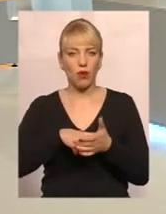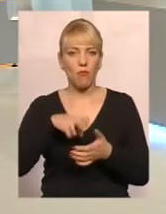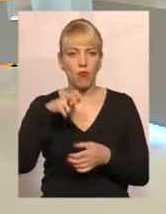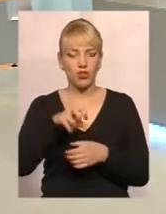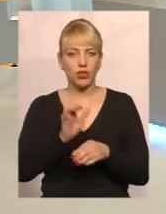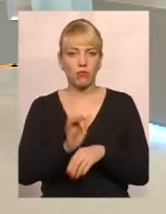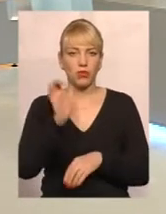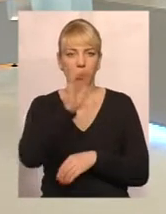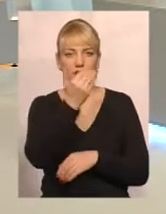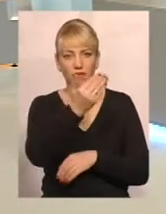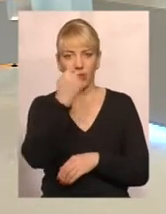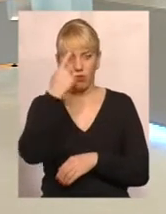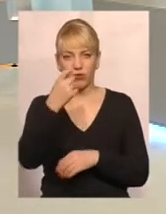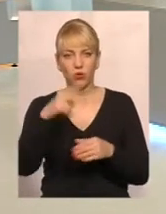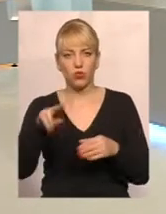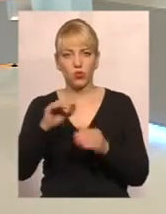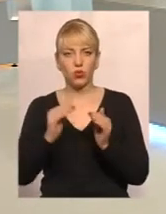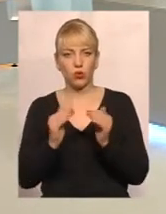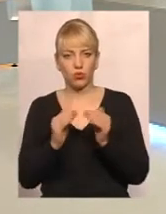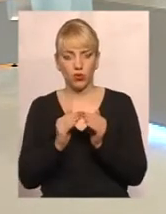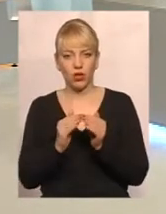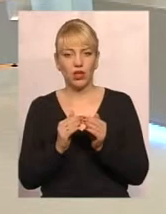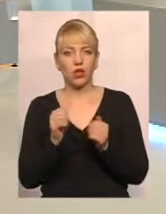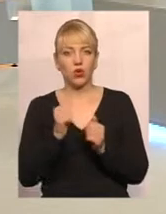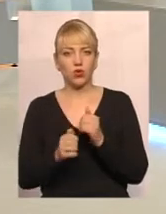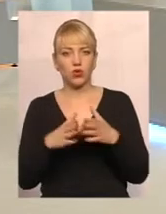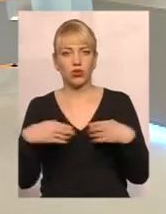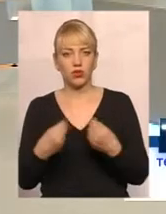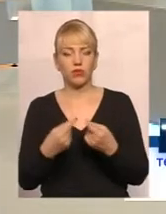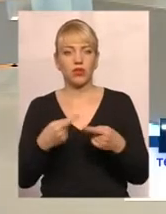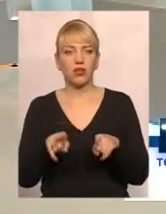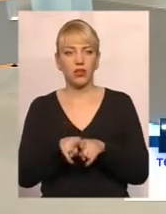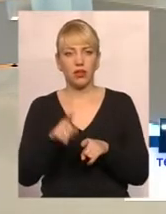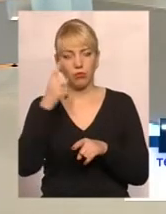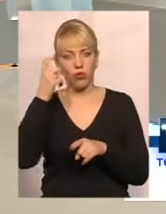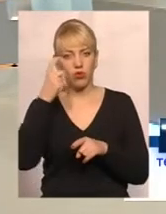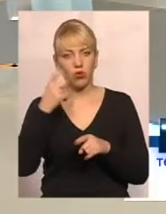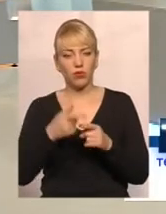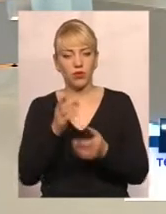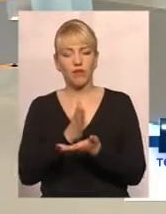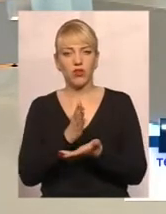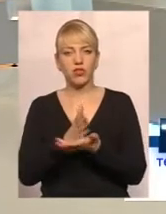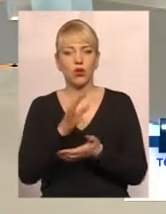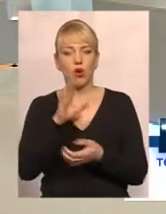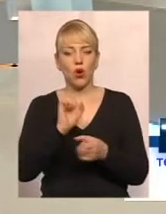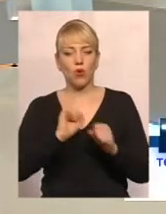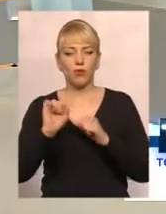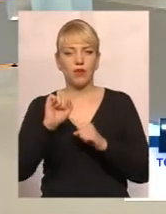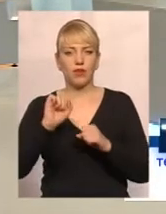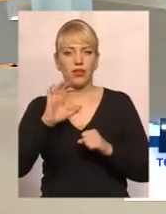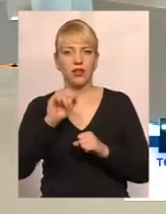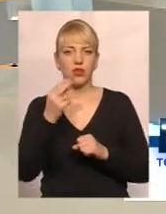повідомлення кожному домовосподарству, кожній сім'ї. Тому такі повідомлення знаходяться в управлінні соціального захисту.